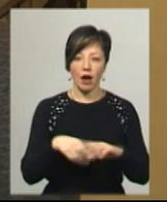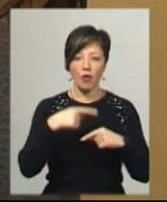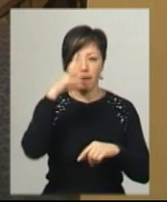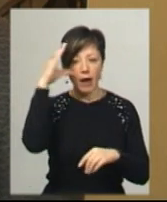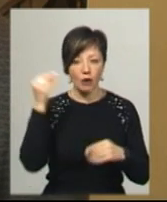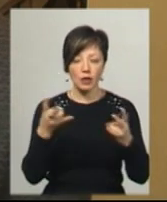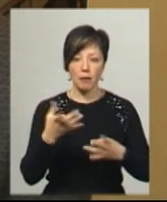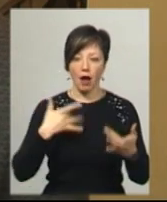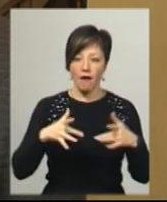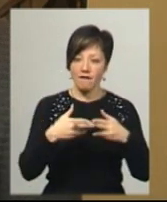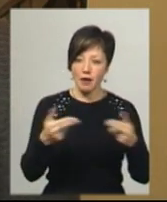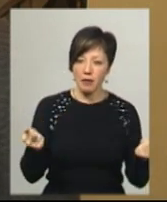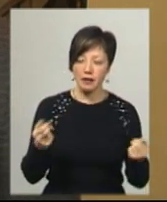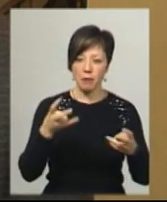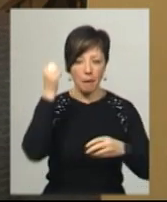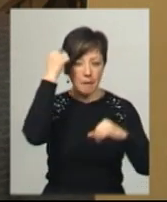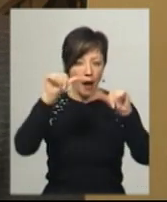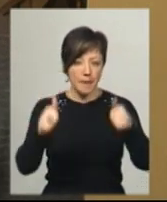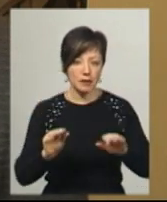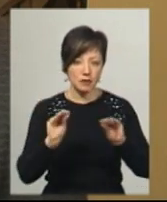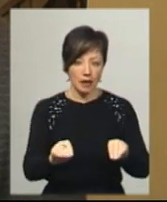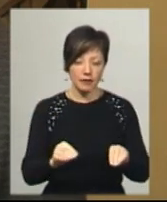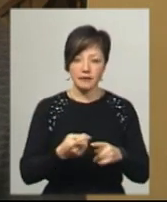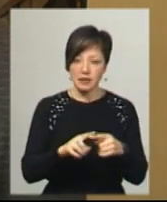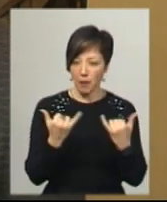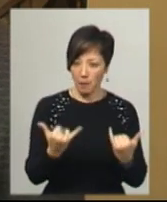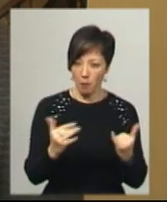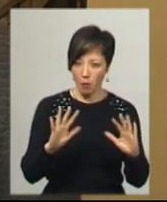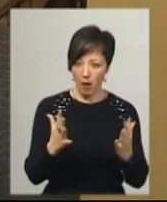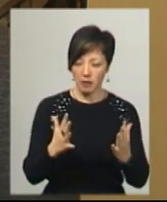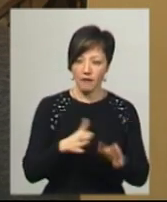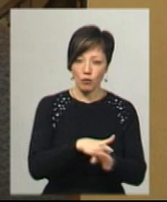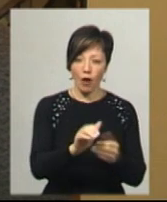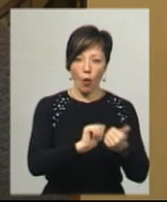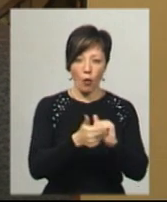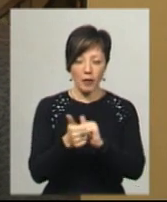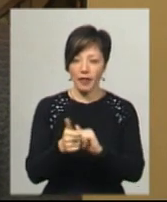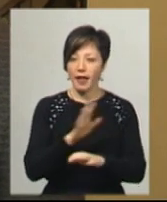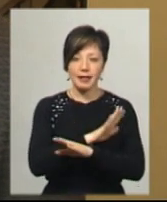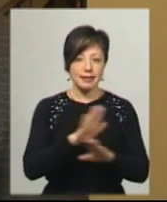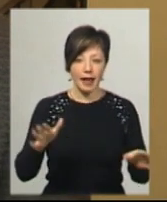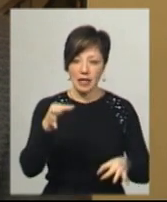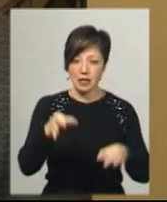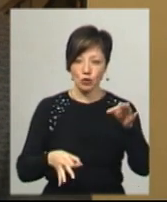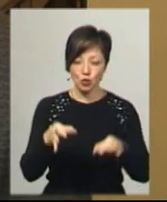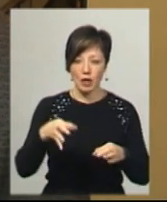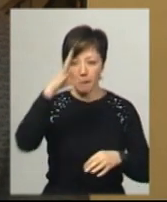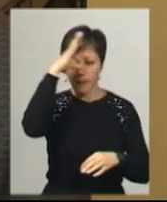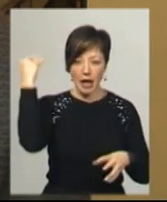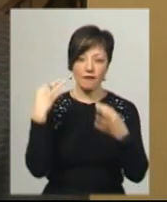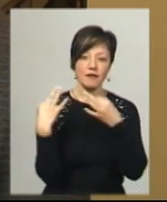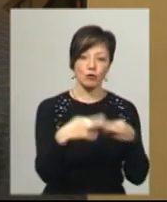оправдати, що потрібно їм пам'ятники ставити. В цей же ж момент відбуваються обміни, коли незасуджені беркутівців відпускають